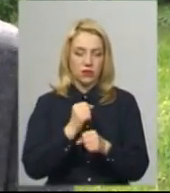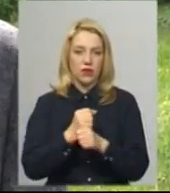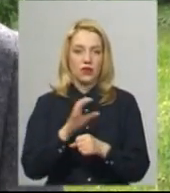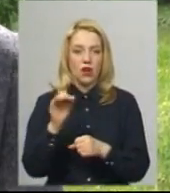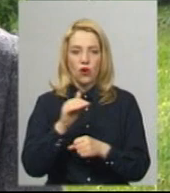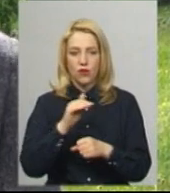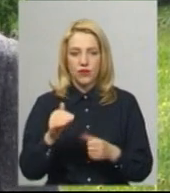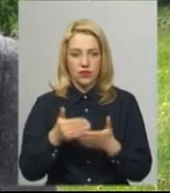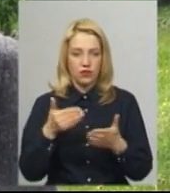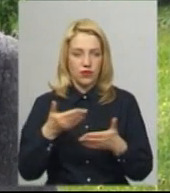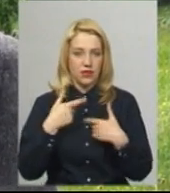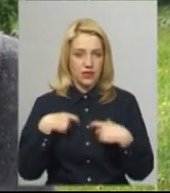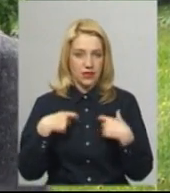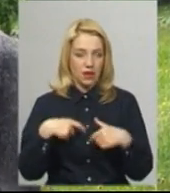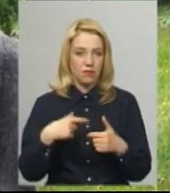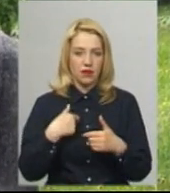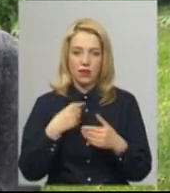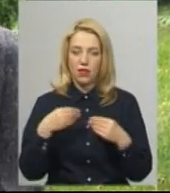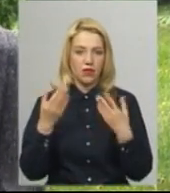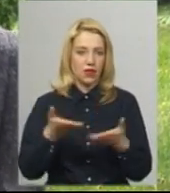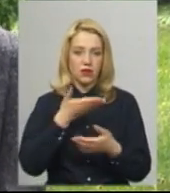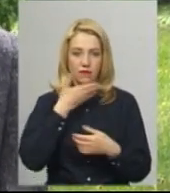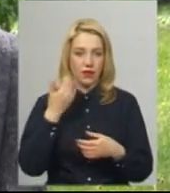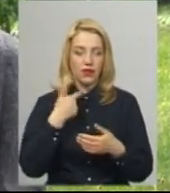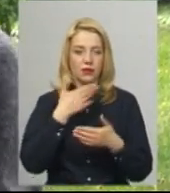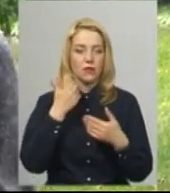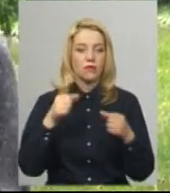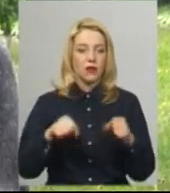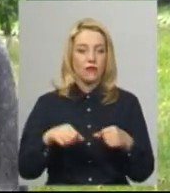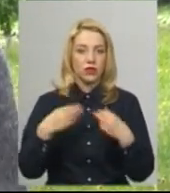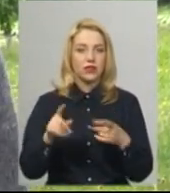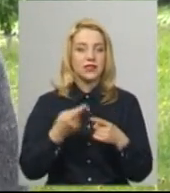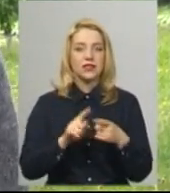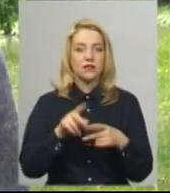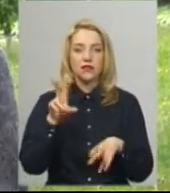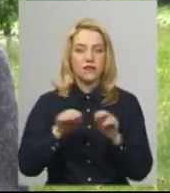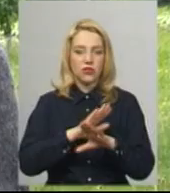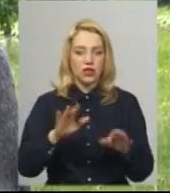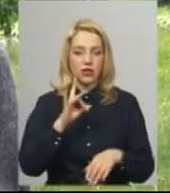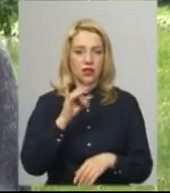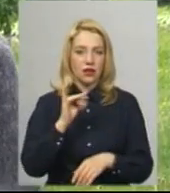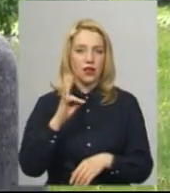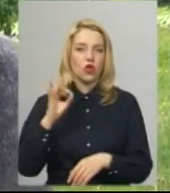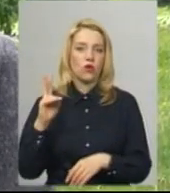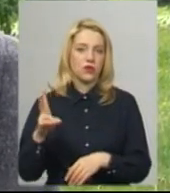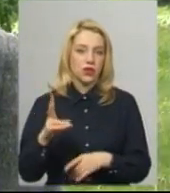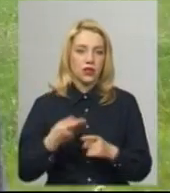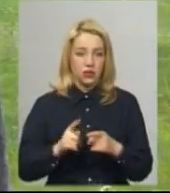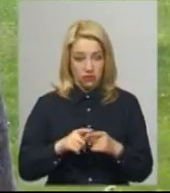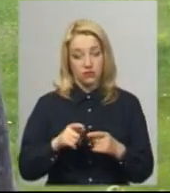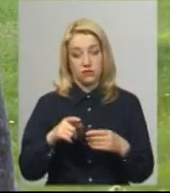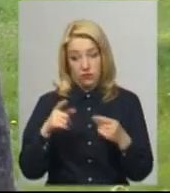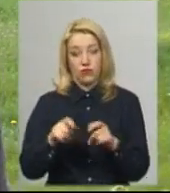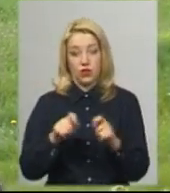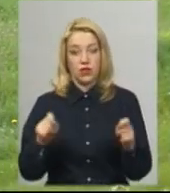себе ми практично не давали. Ми не маємо права дати, бо це не ринок, ми його не закривали. Він відкрився.